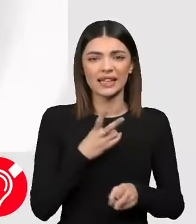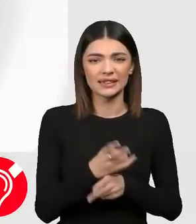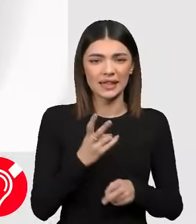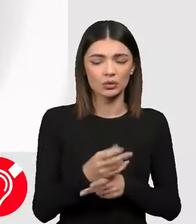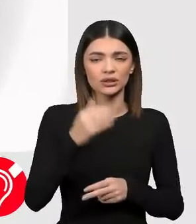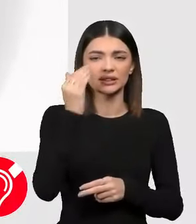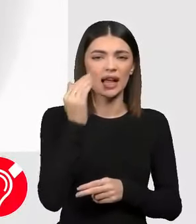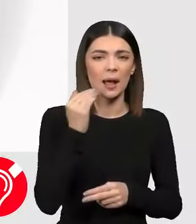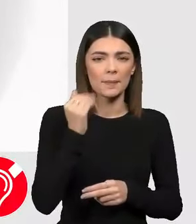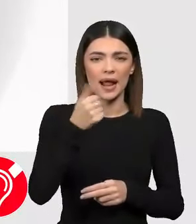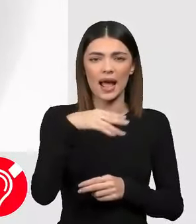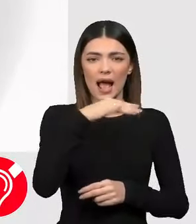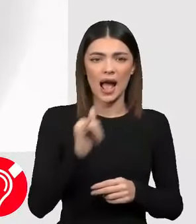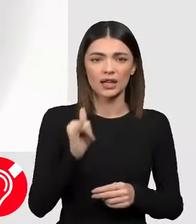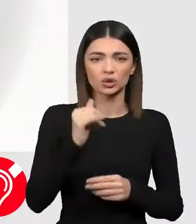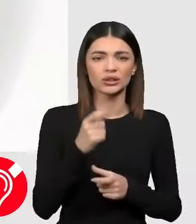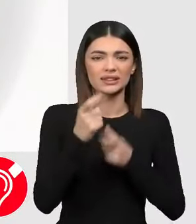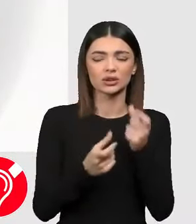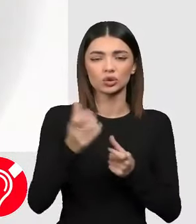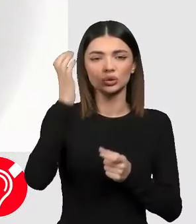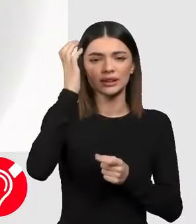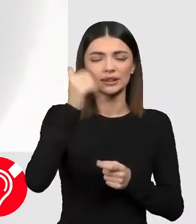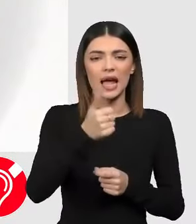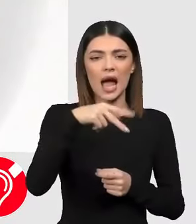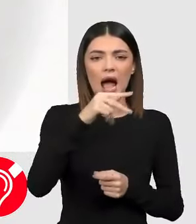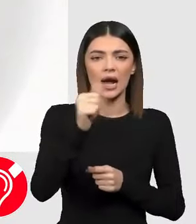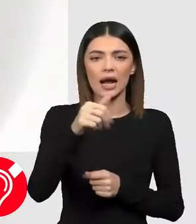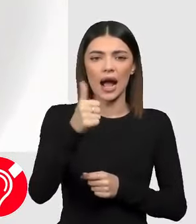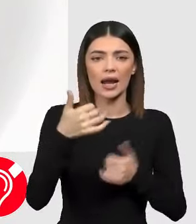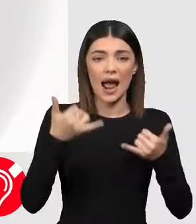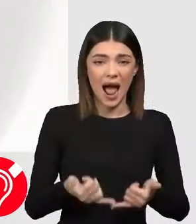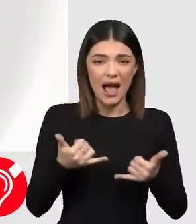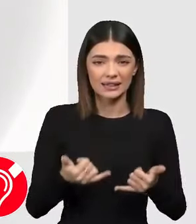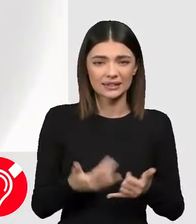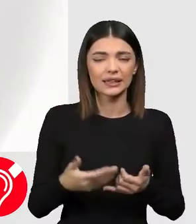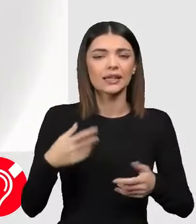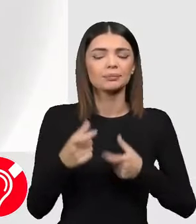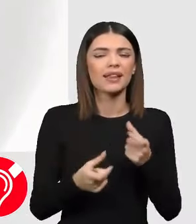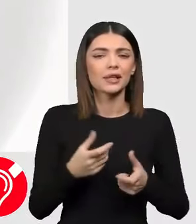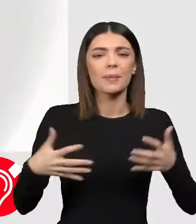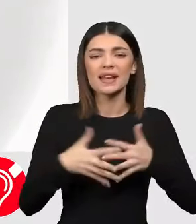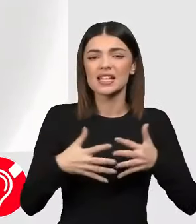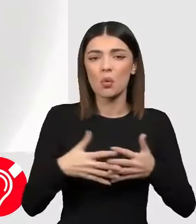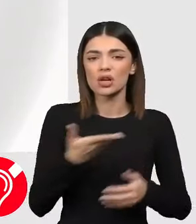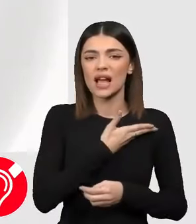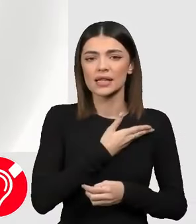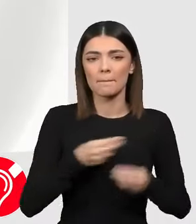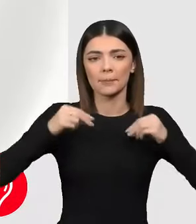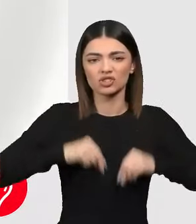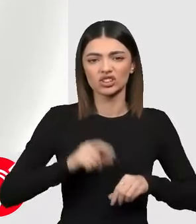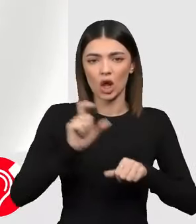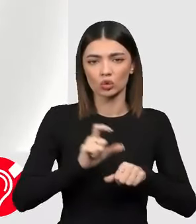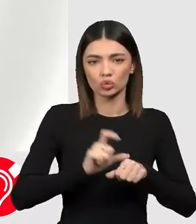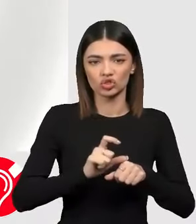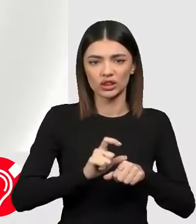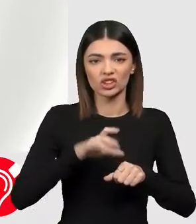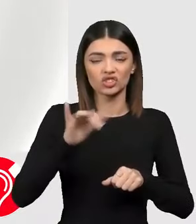Iar secretarul de stat al Statelor Unite ale Americii Antony Blinken discută astăzi la Ankara despre războiul din Gaza cu președintele Turciei